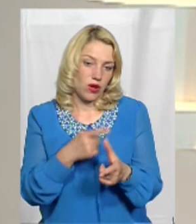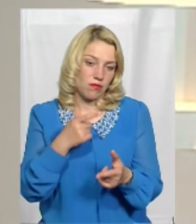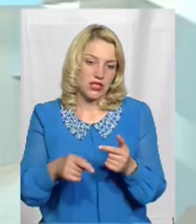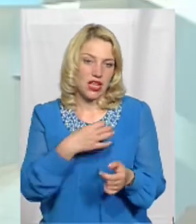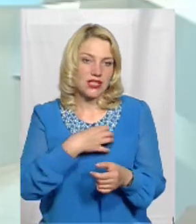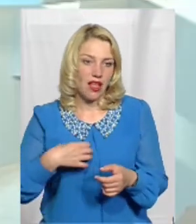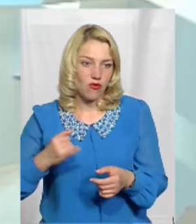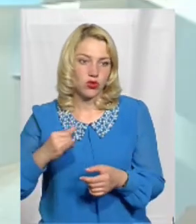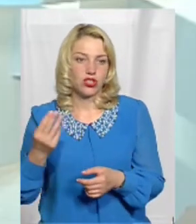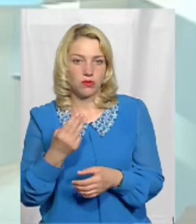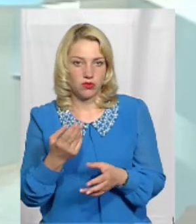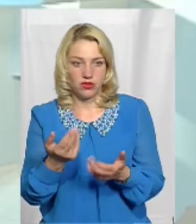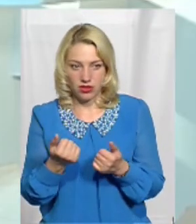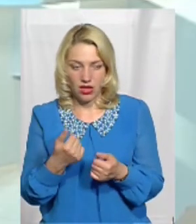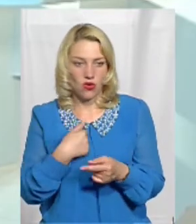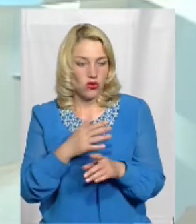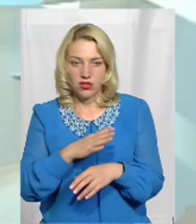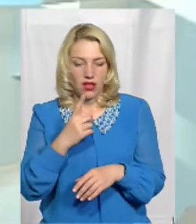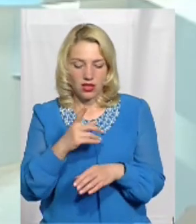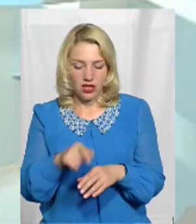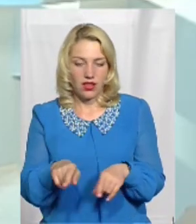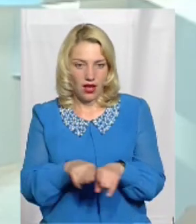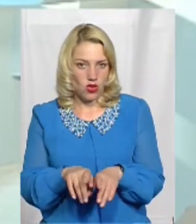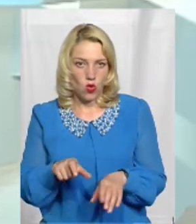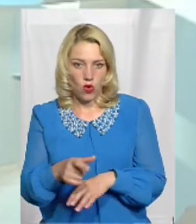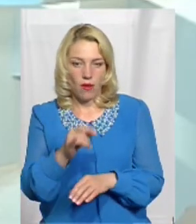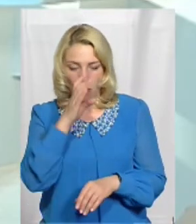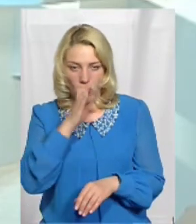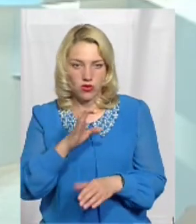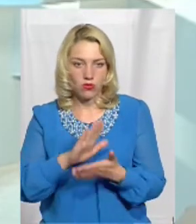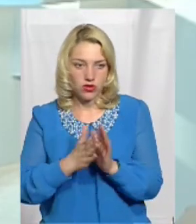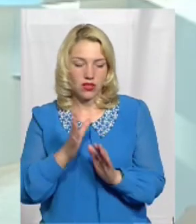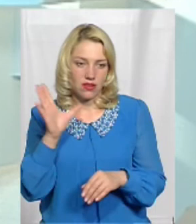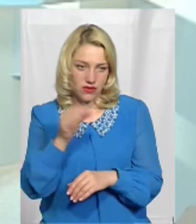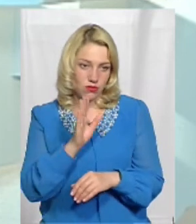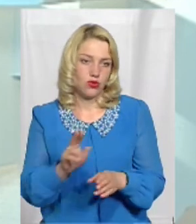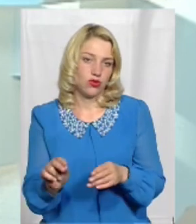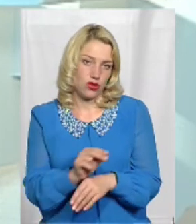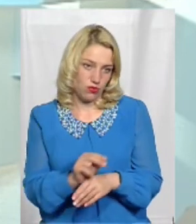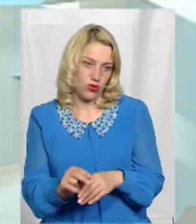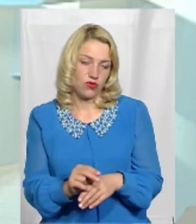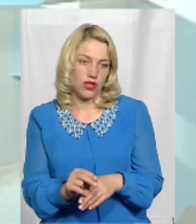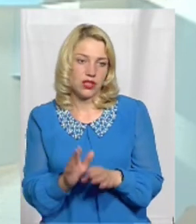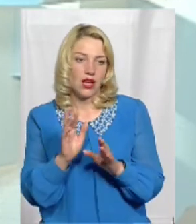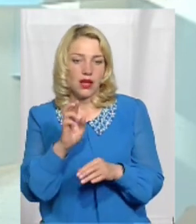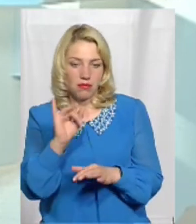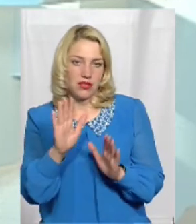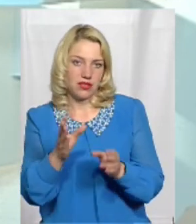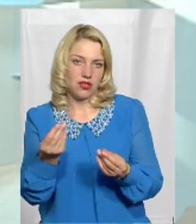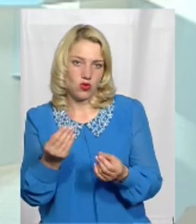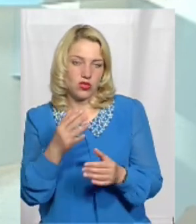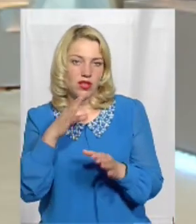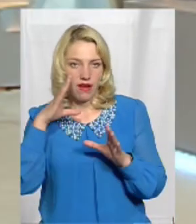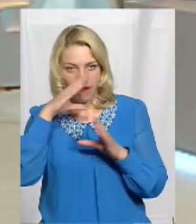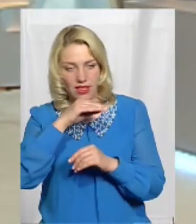Шепетівкою Звісно, в нас не тільки одна ця дорога в поганому стані Вони всі будуть ремонтуватися Якби тільки в нас коштів на все хватило